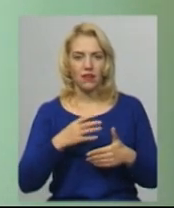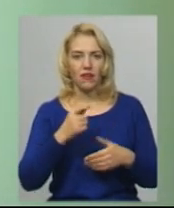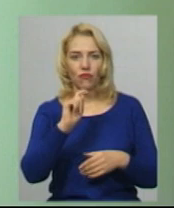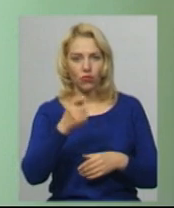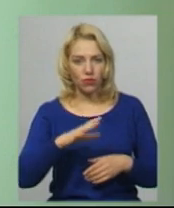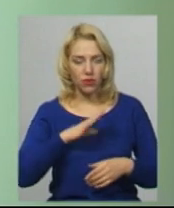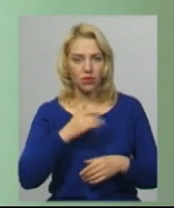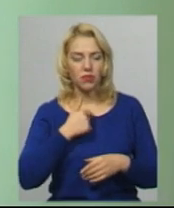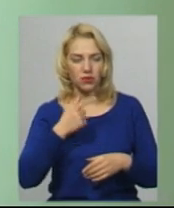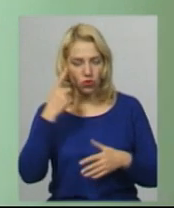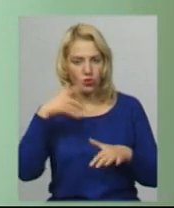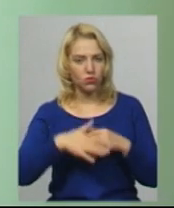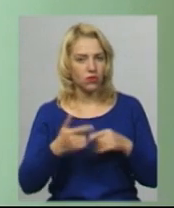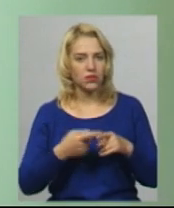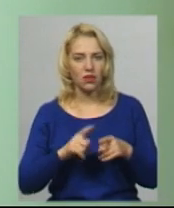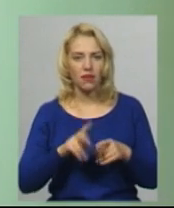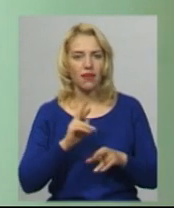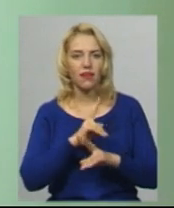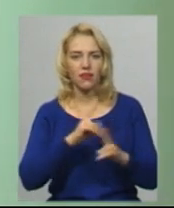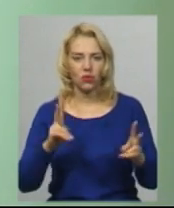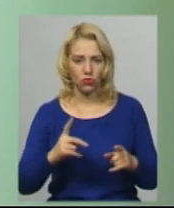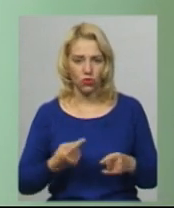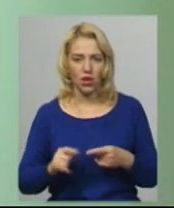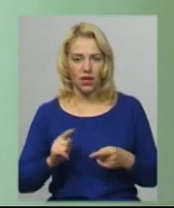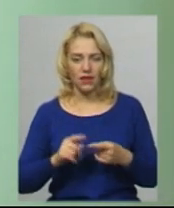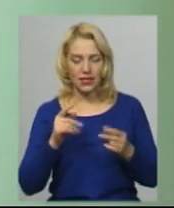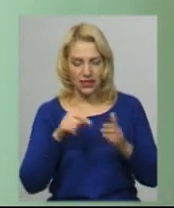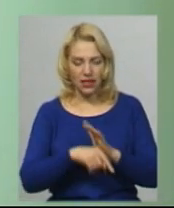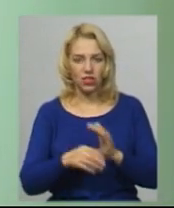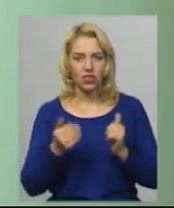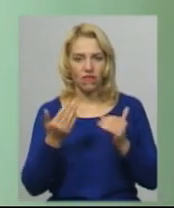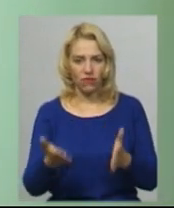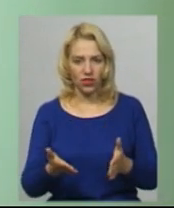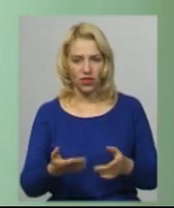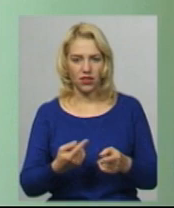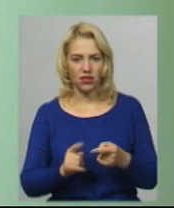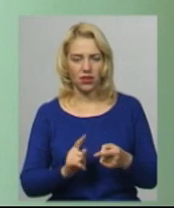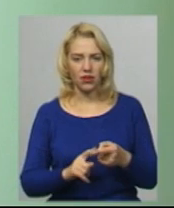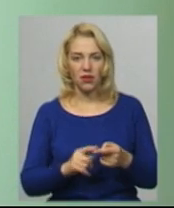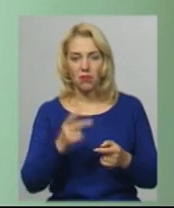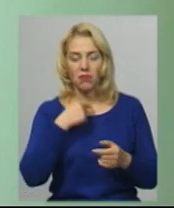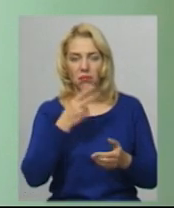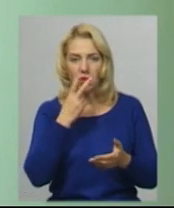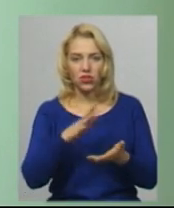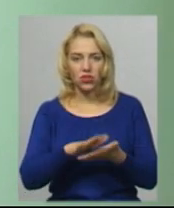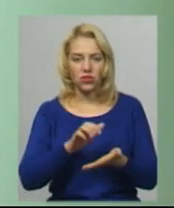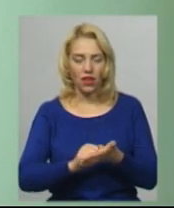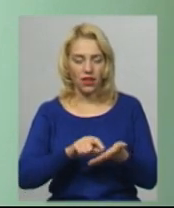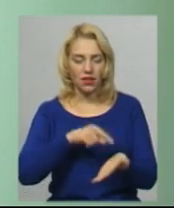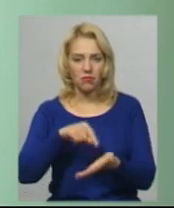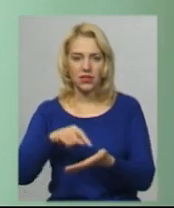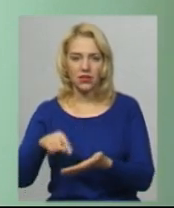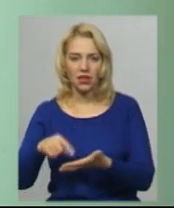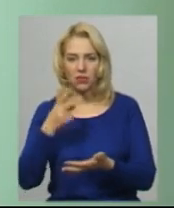бачимо, що ми розуміємо. Наші вбиток, розвалені ті міста, ми це бачимо з моїми очима, до чого воно